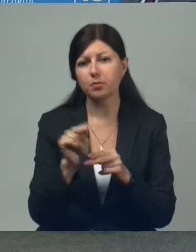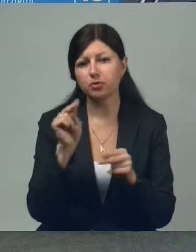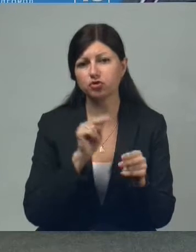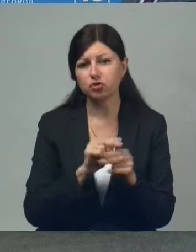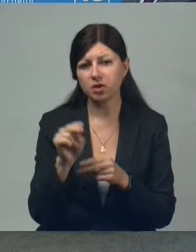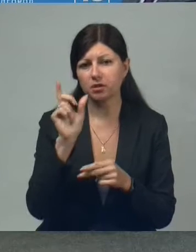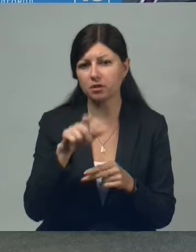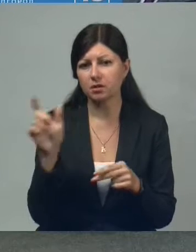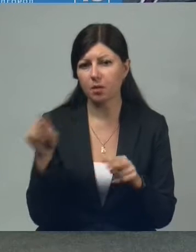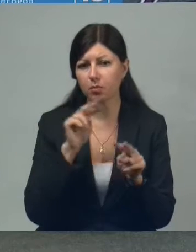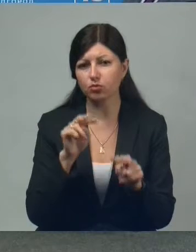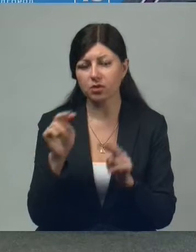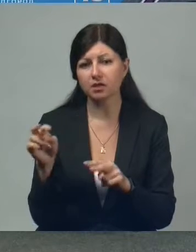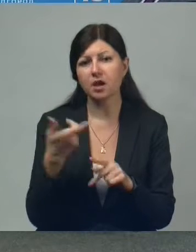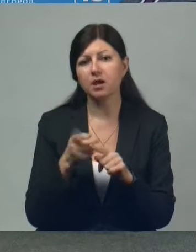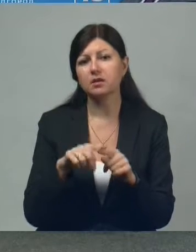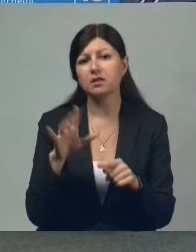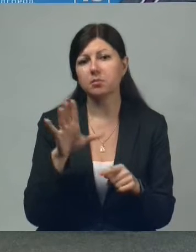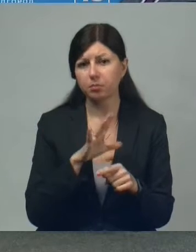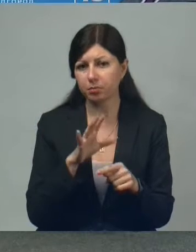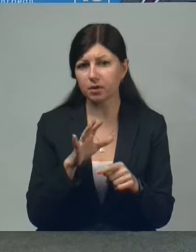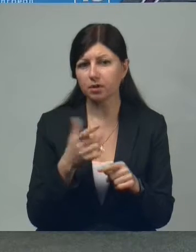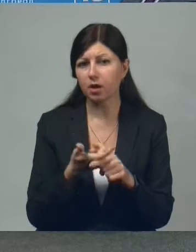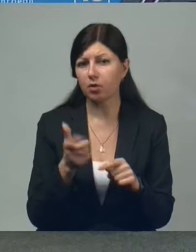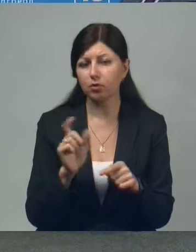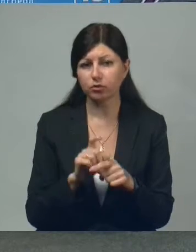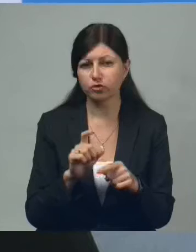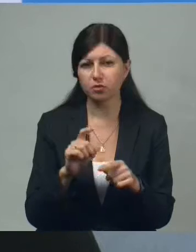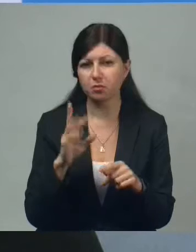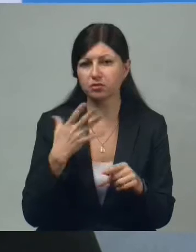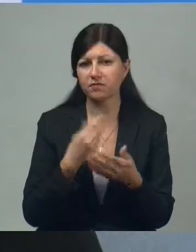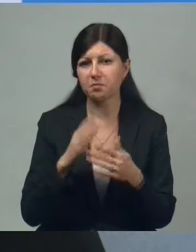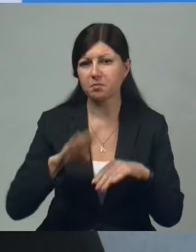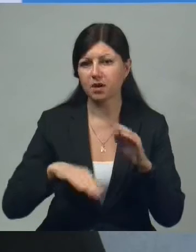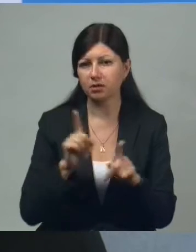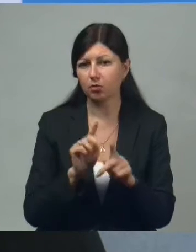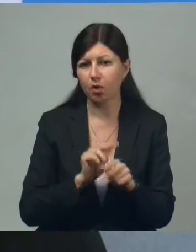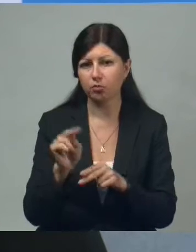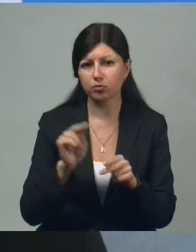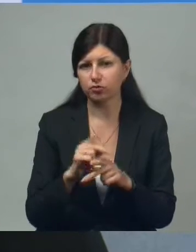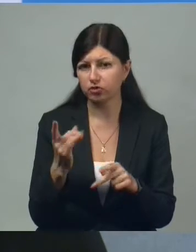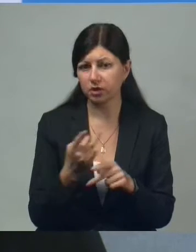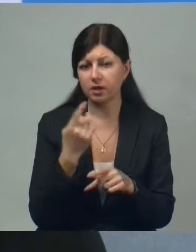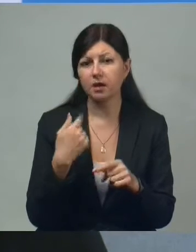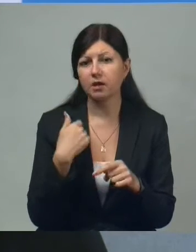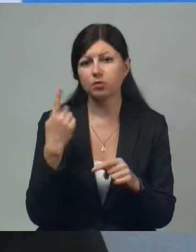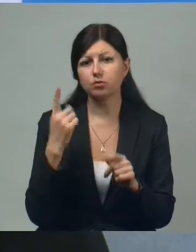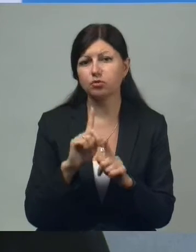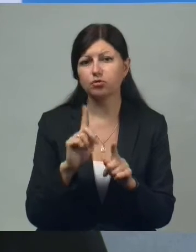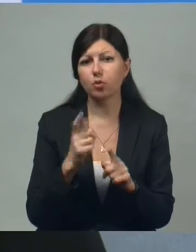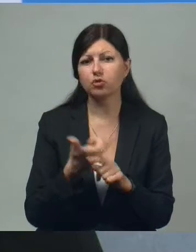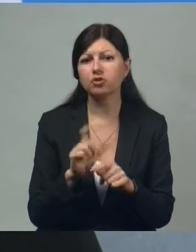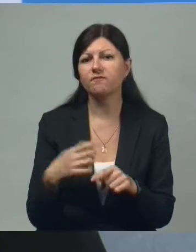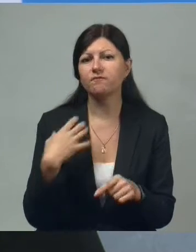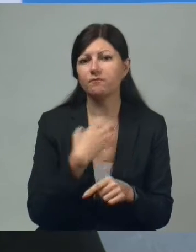наблюдателей, то, наверное, это было беспрецедентное по своей практике такое обучение. Дело в том, что было очень